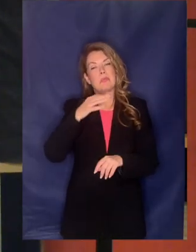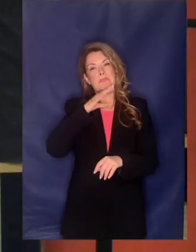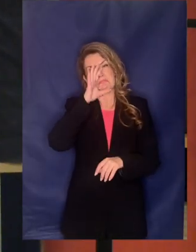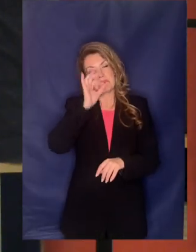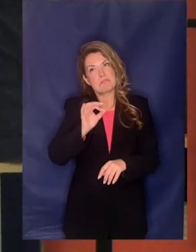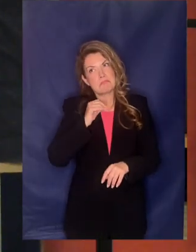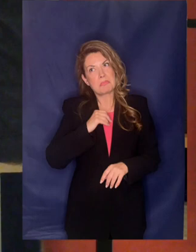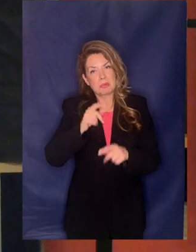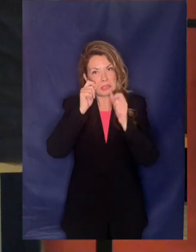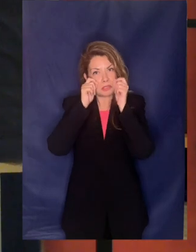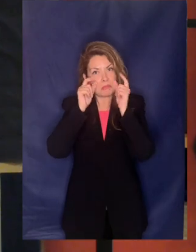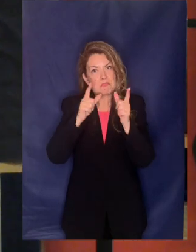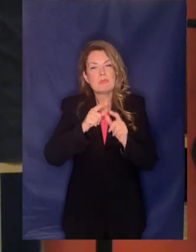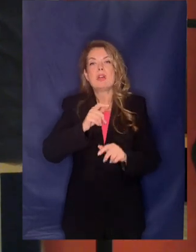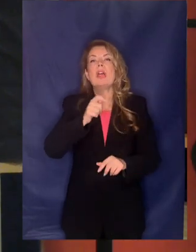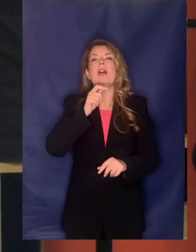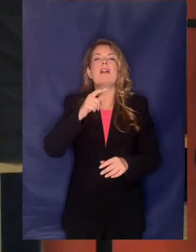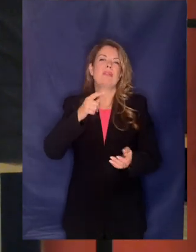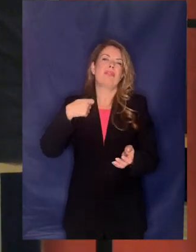που να μην σενιστάζει